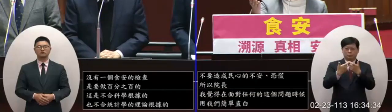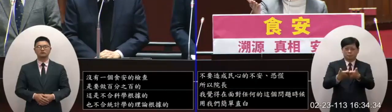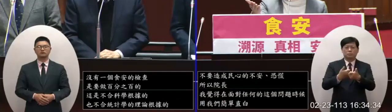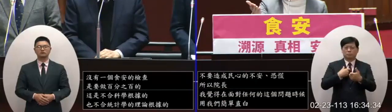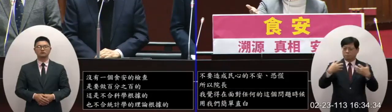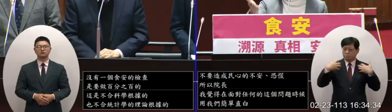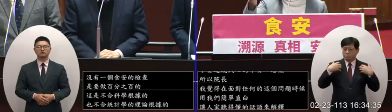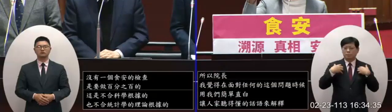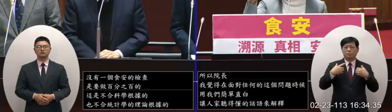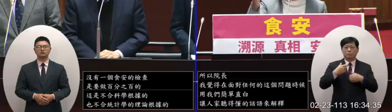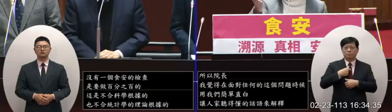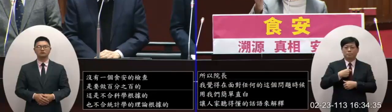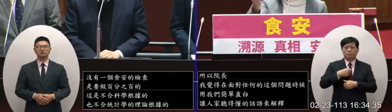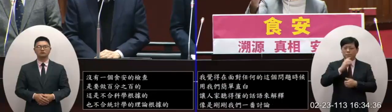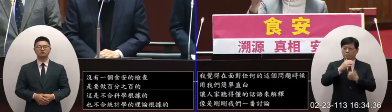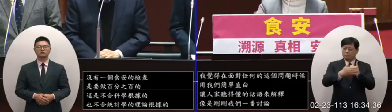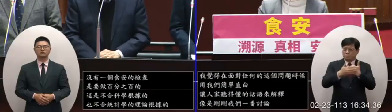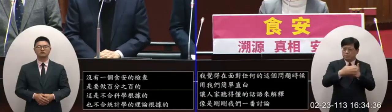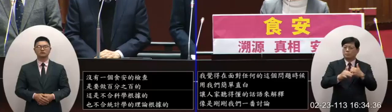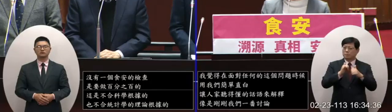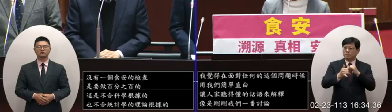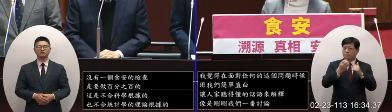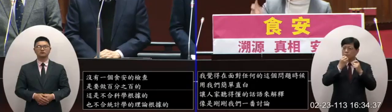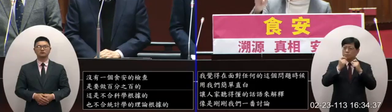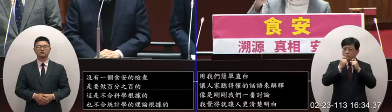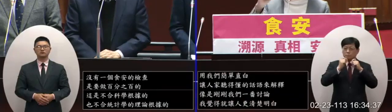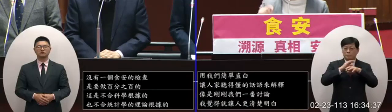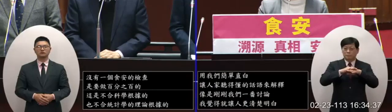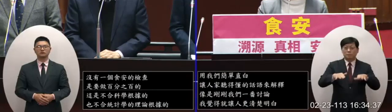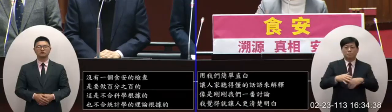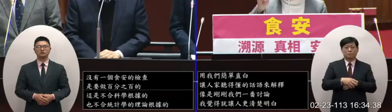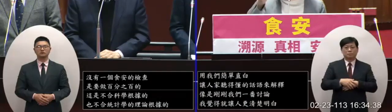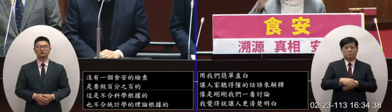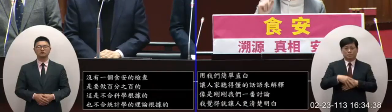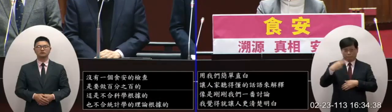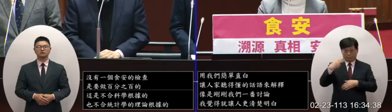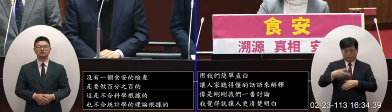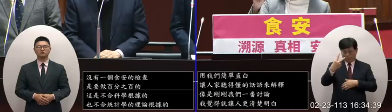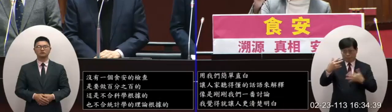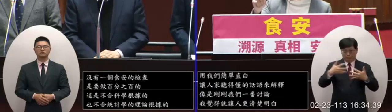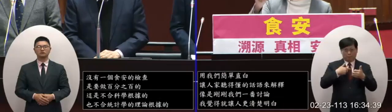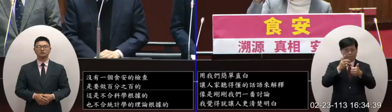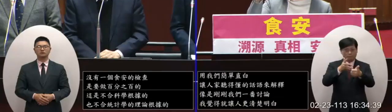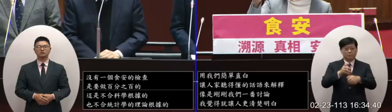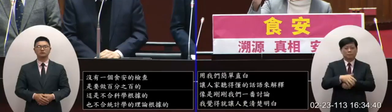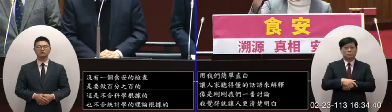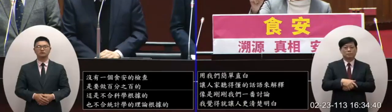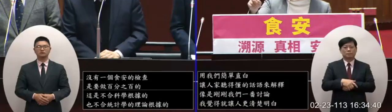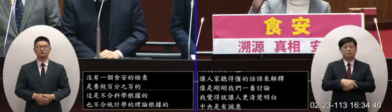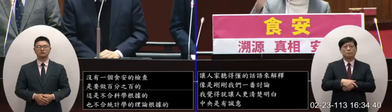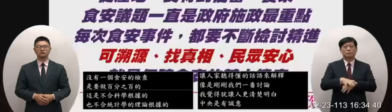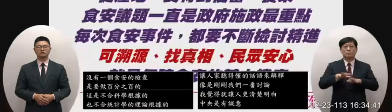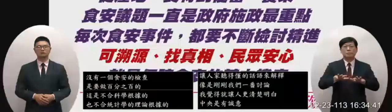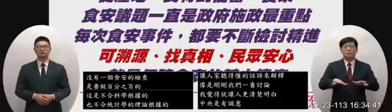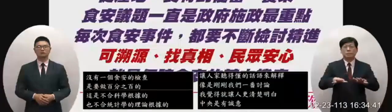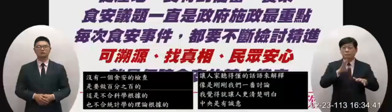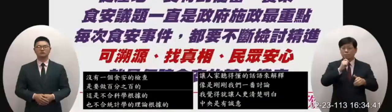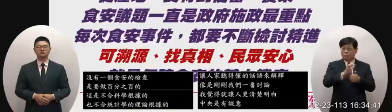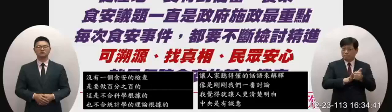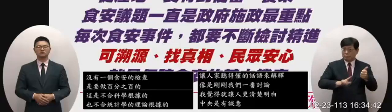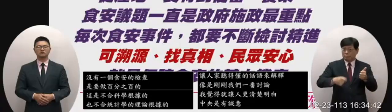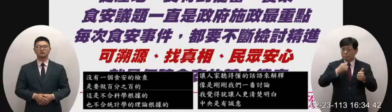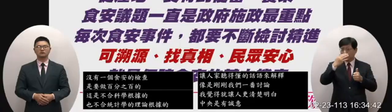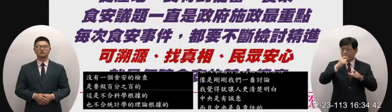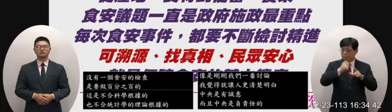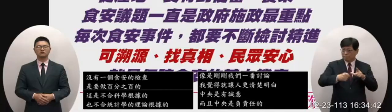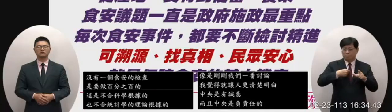央是負責任的在維護國人的食安對不對最後10秒我只有兩件事今天受這個影響